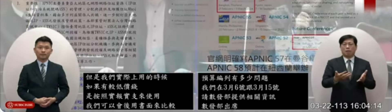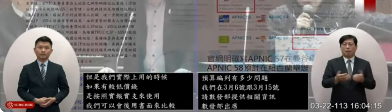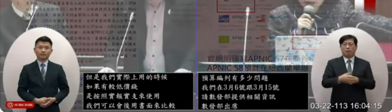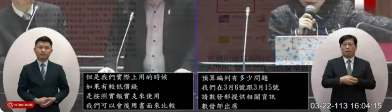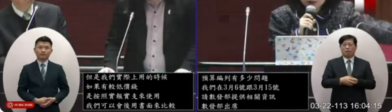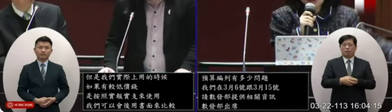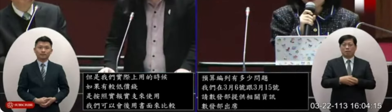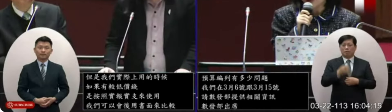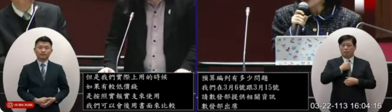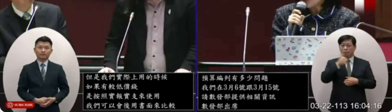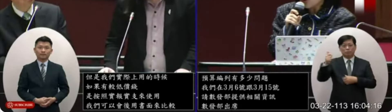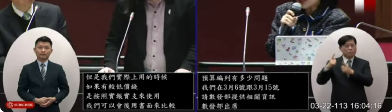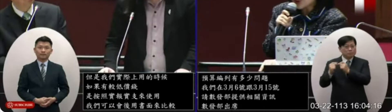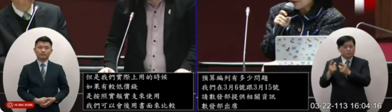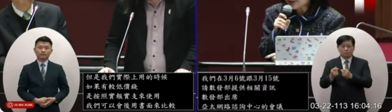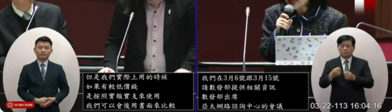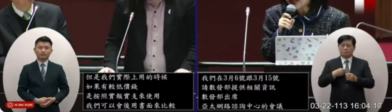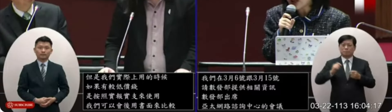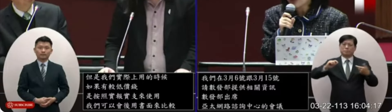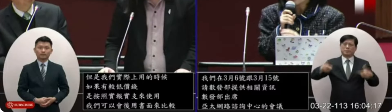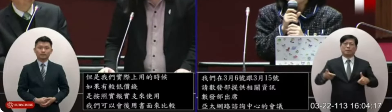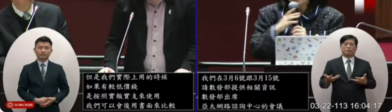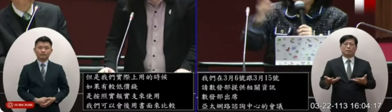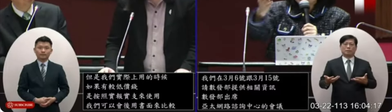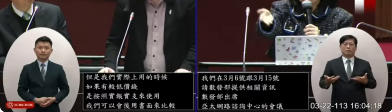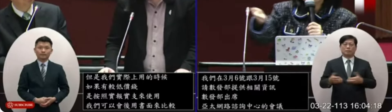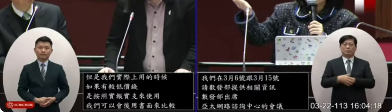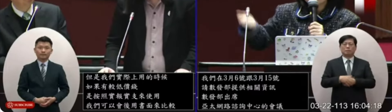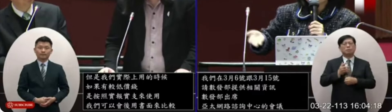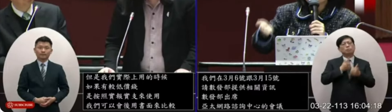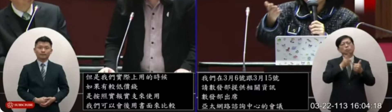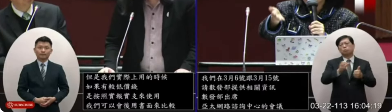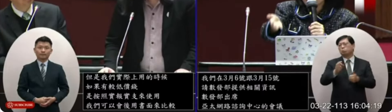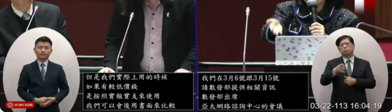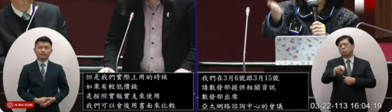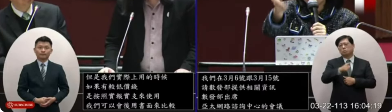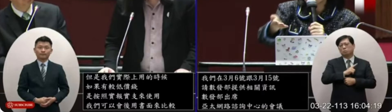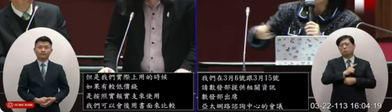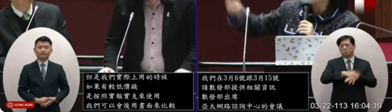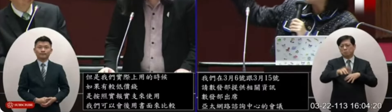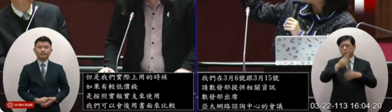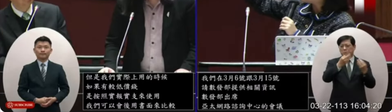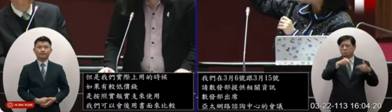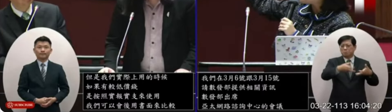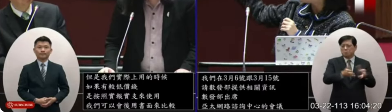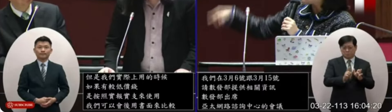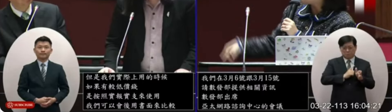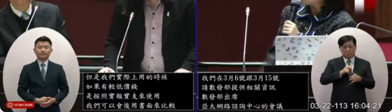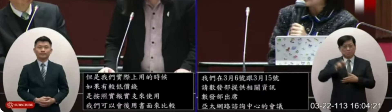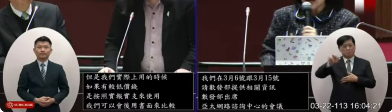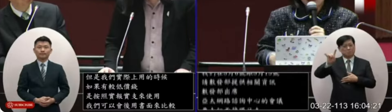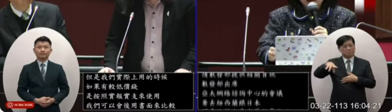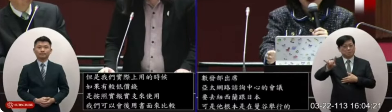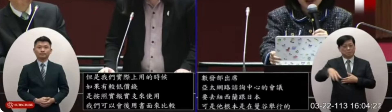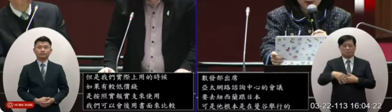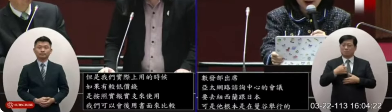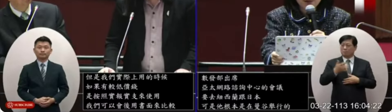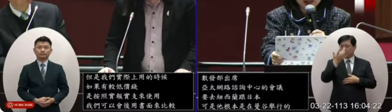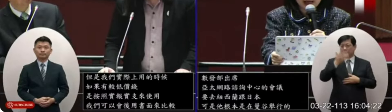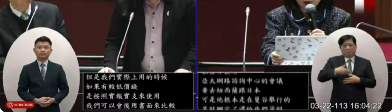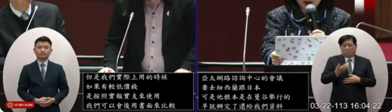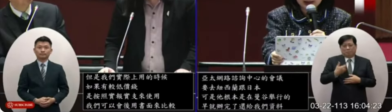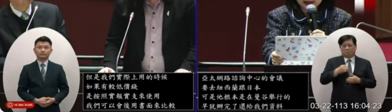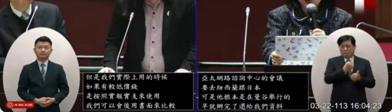就是要說要去日本完全不一樣的所以請問為什麼你們會有術發部連自己要去哪個國家